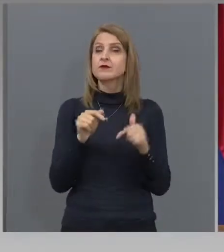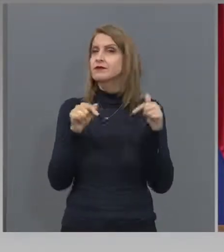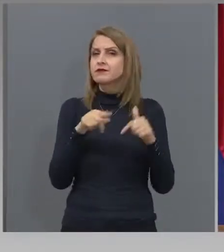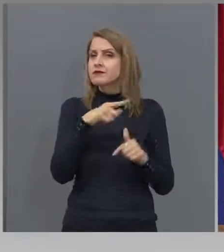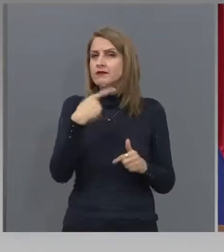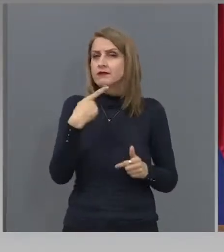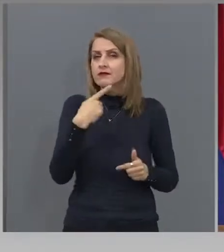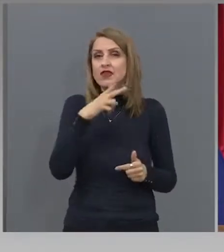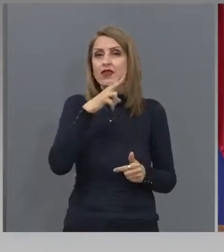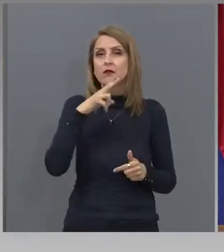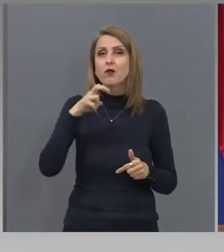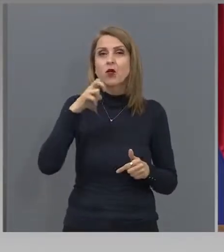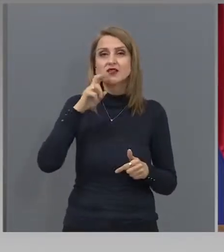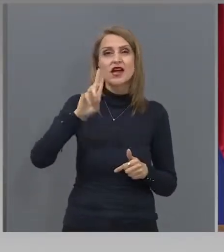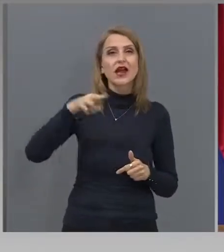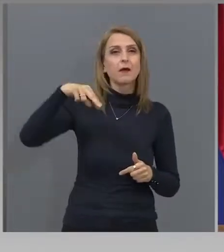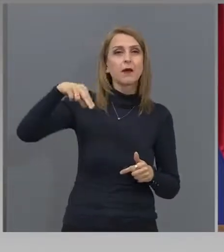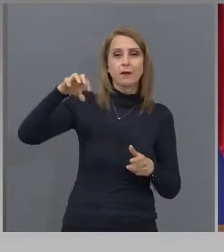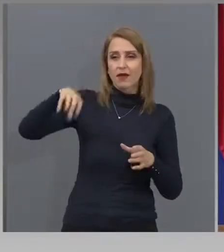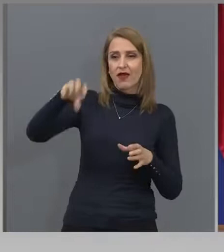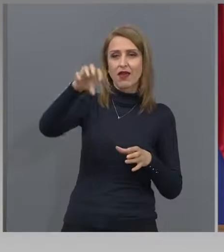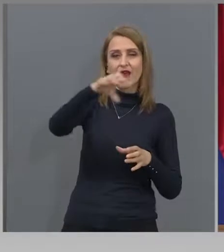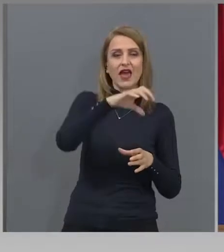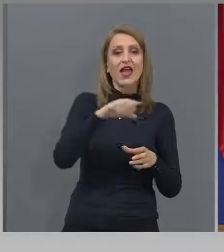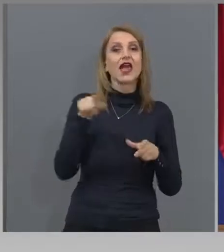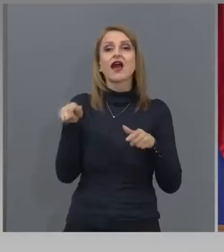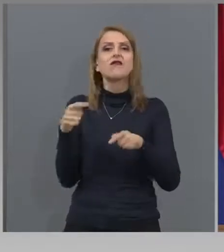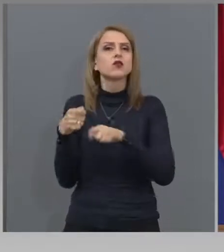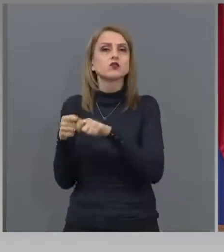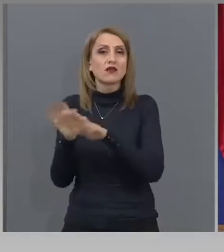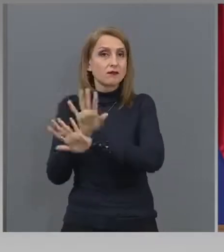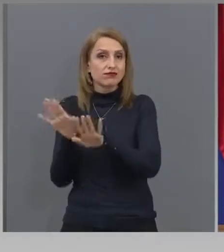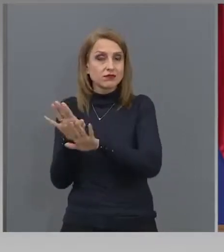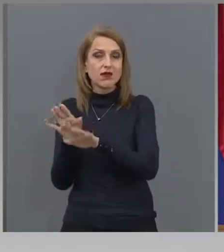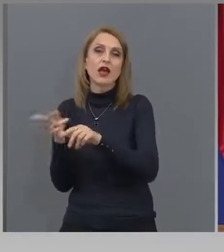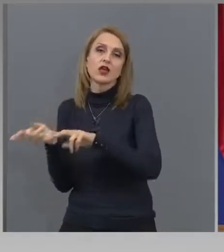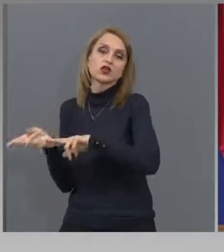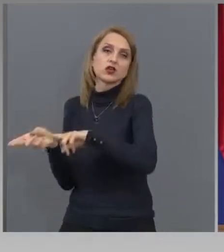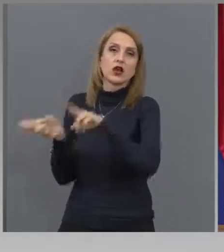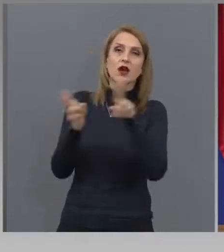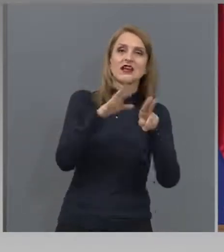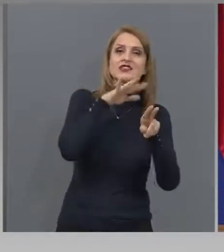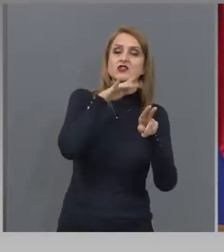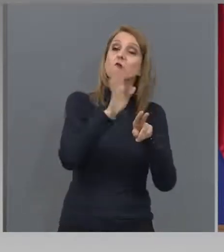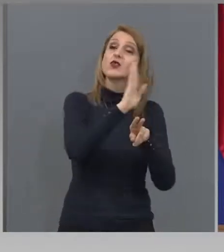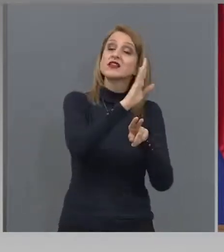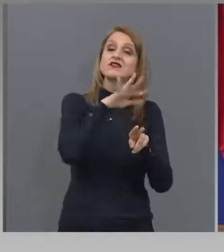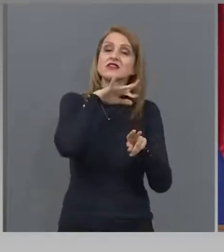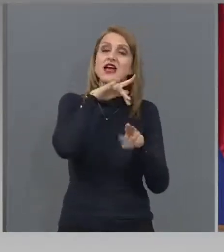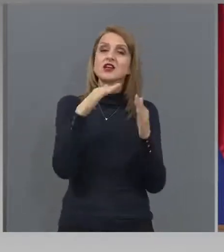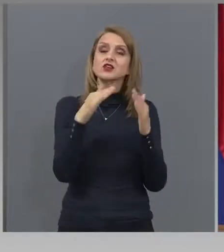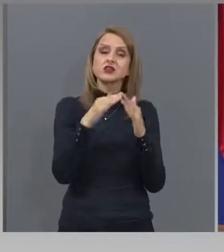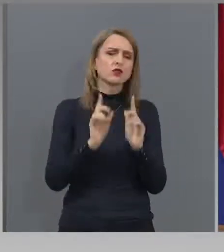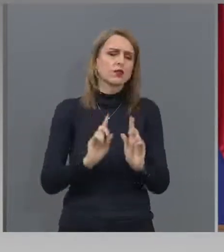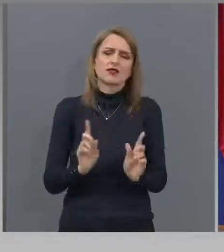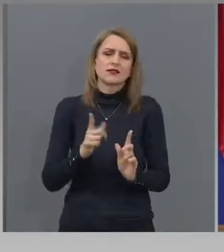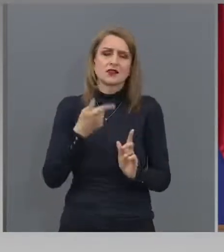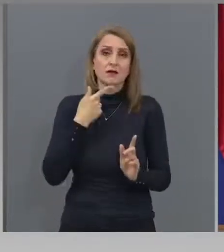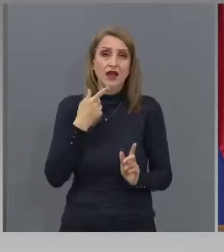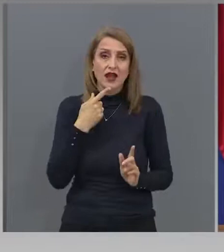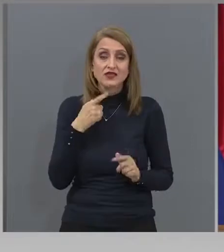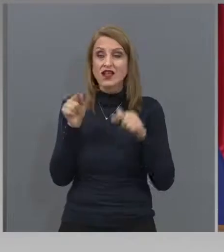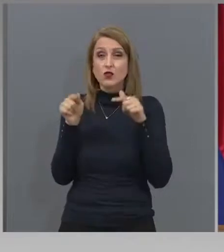КП-5-ата ще бъдат командировани в старческите Не командировани. Вече ще си върнеме този 200 души на денонощие в София само.